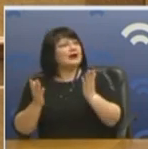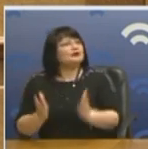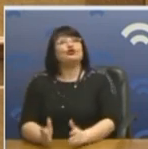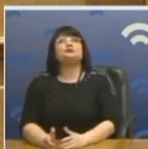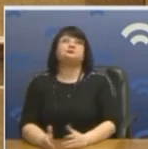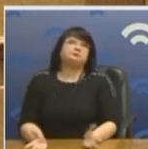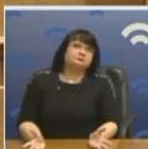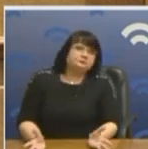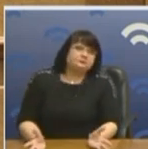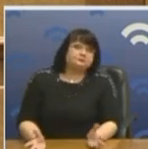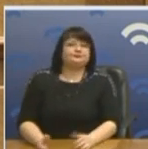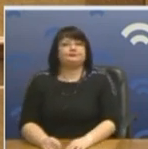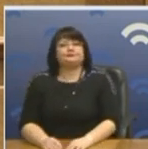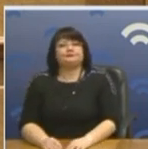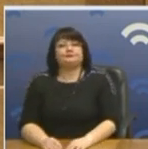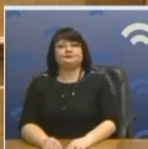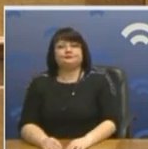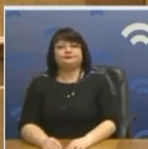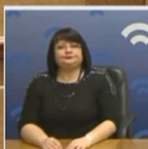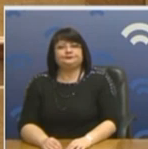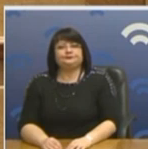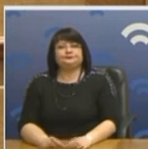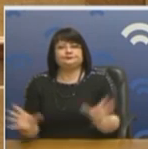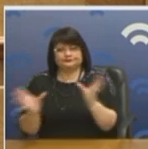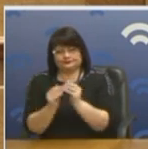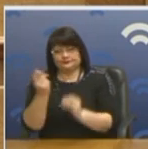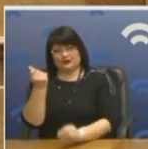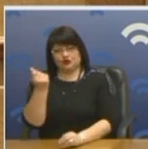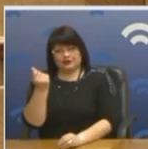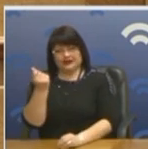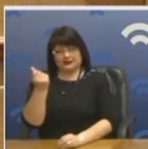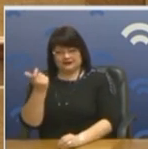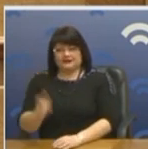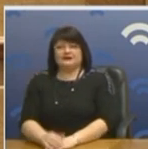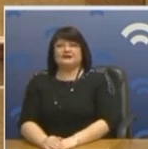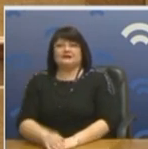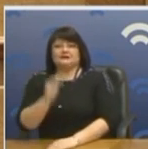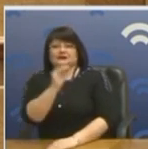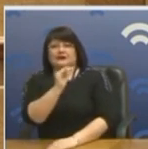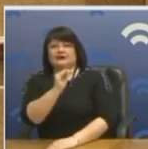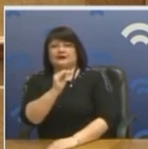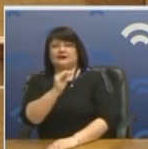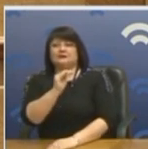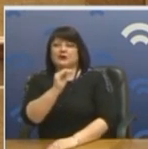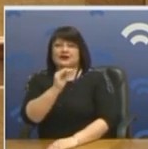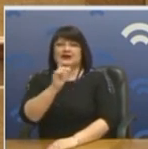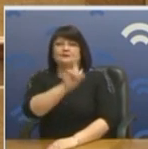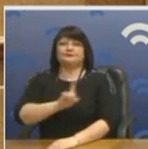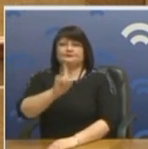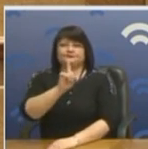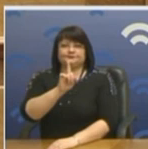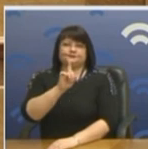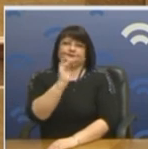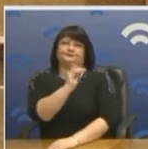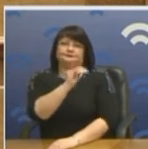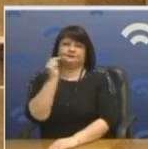συζητήσουμε. Και πάμε μέχρι τα οικονομικά. Κύριε Πρωθυπουργέ, η οικονομία κλείδωσε και